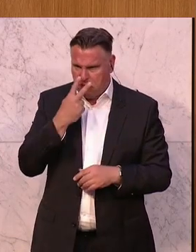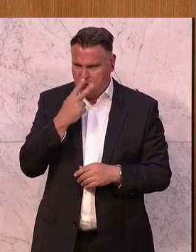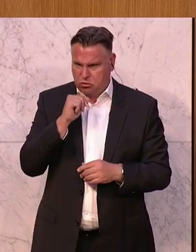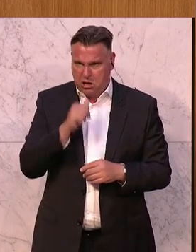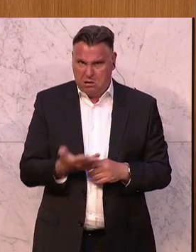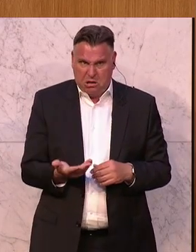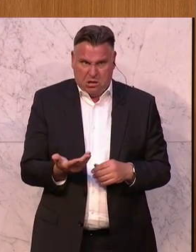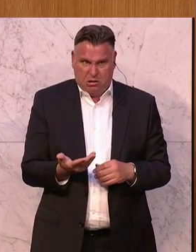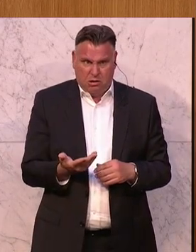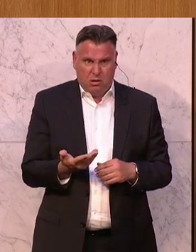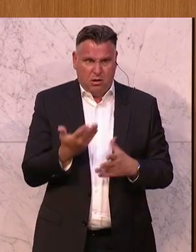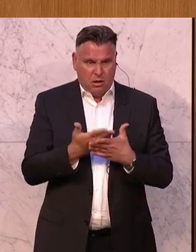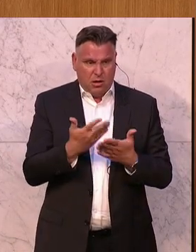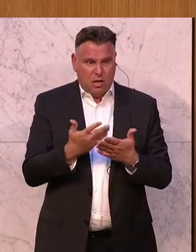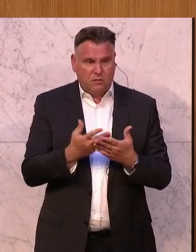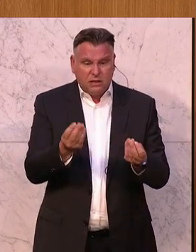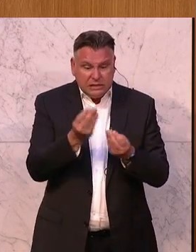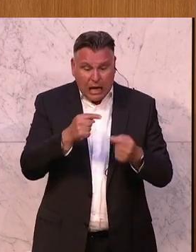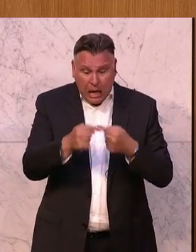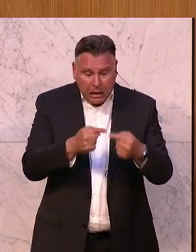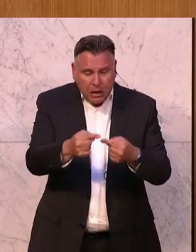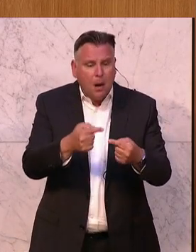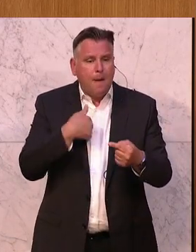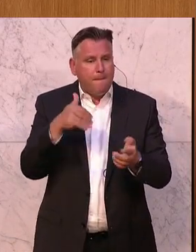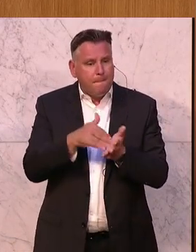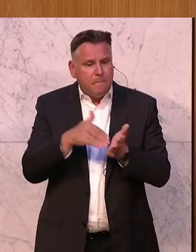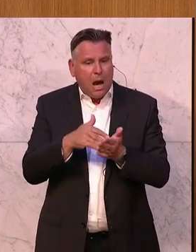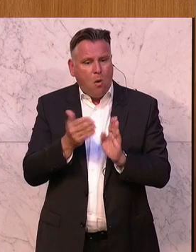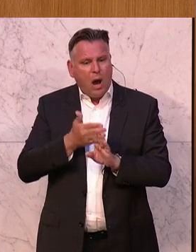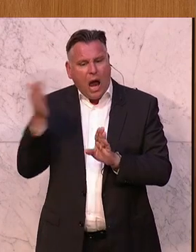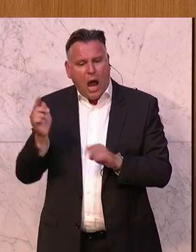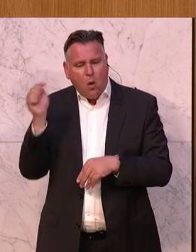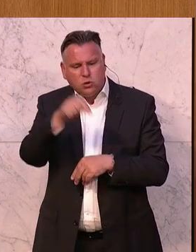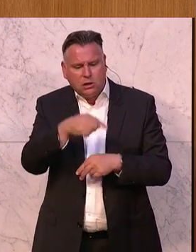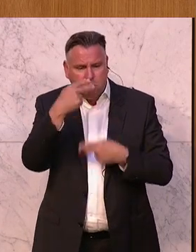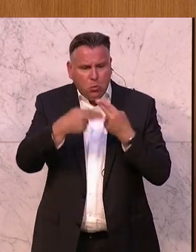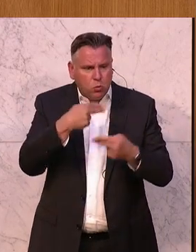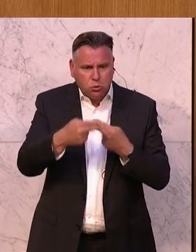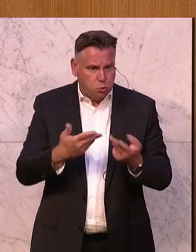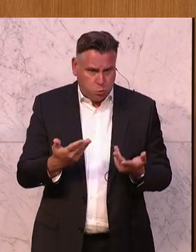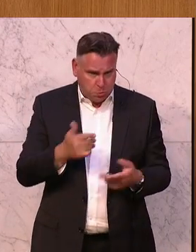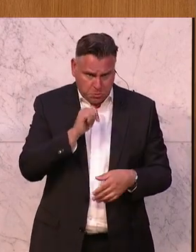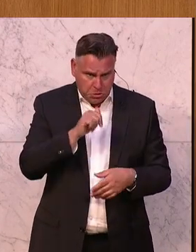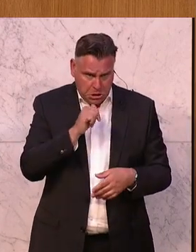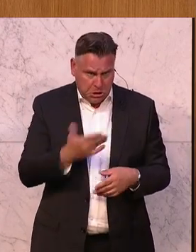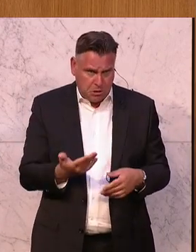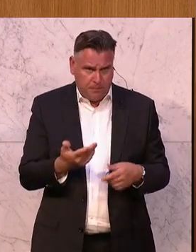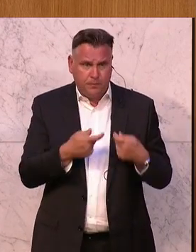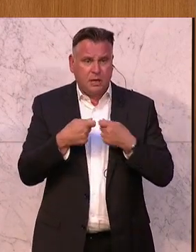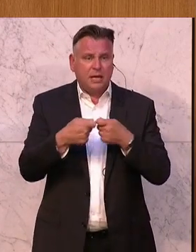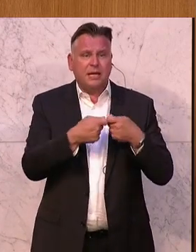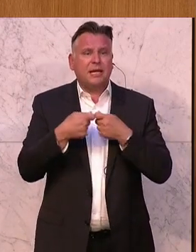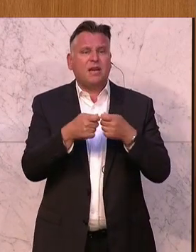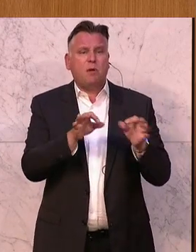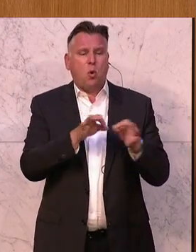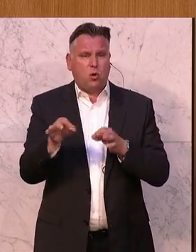sein, dass man einen Vorgang hat, wo ein genaueres Ansehen notwendig ist. Aber gut, im Bereich der Gewerbeordnung, was